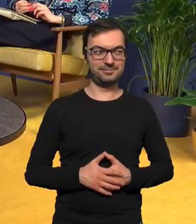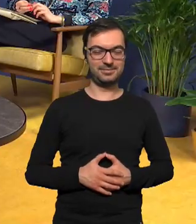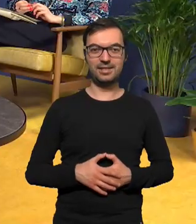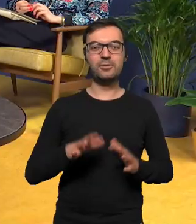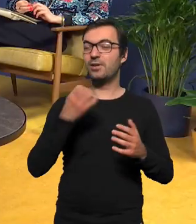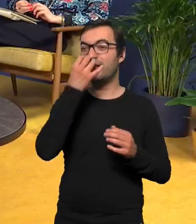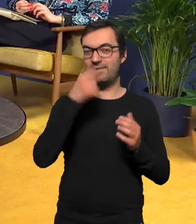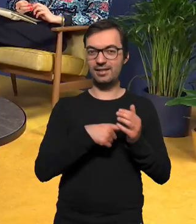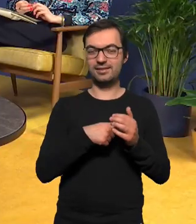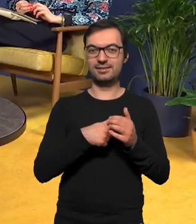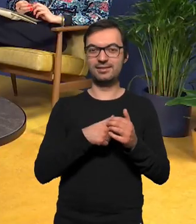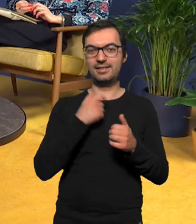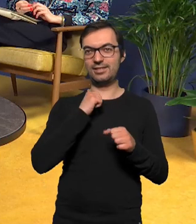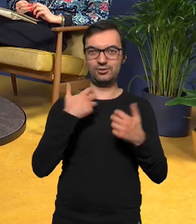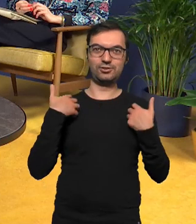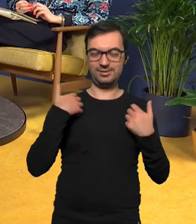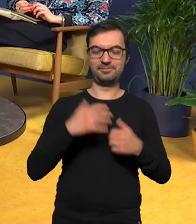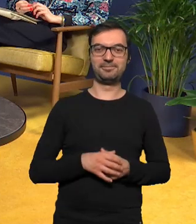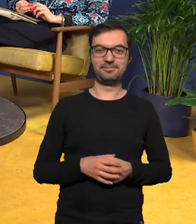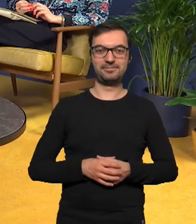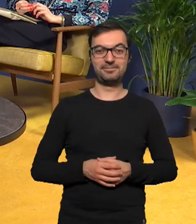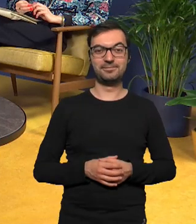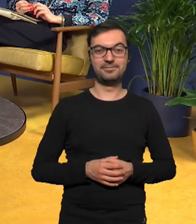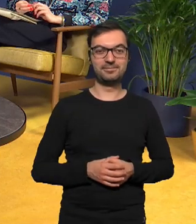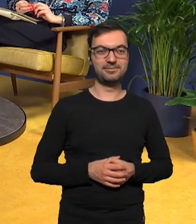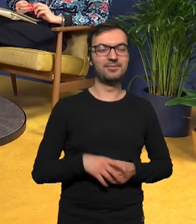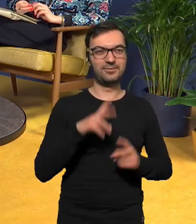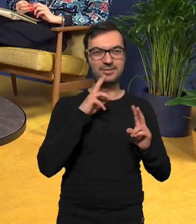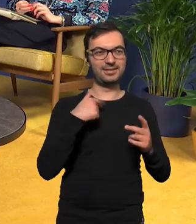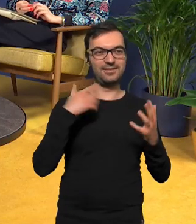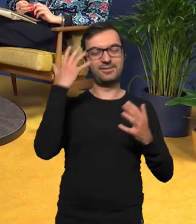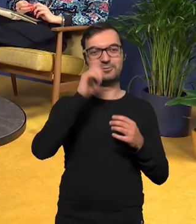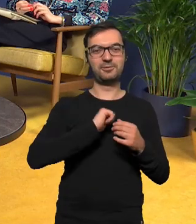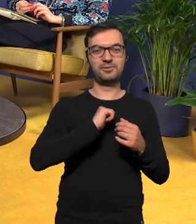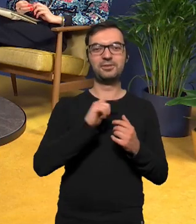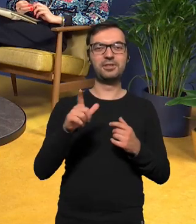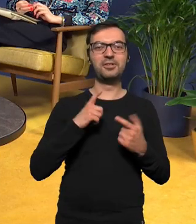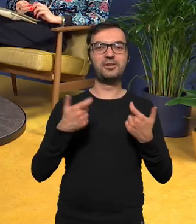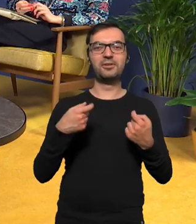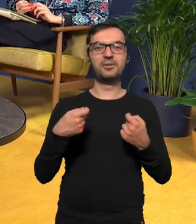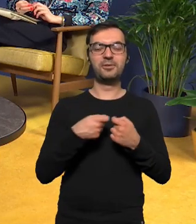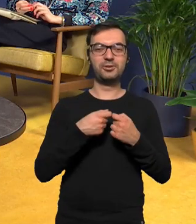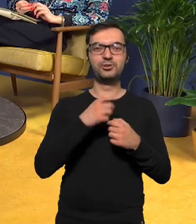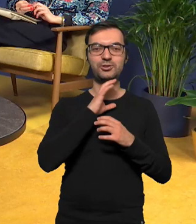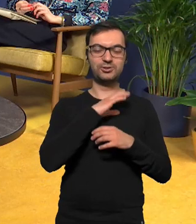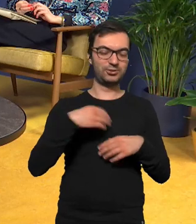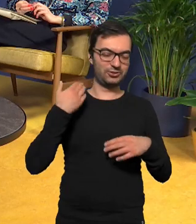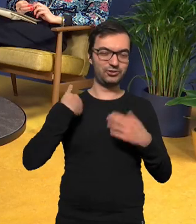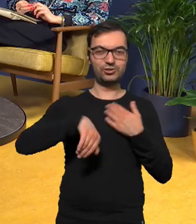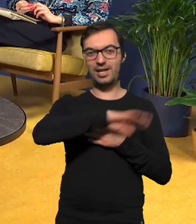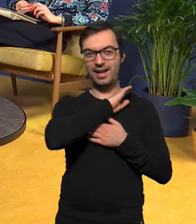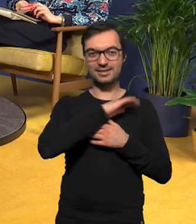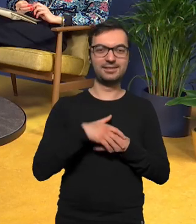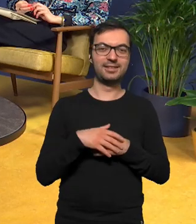kwiecie kwiecie jestestwa tak wyobraziłem sobie że robimy wspólny szalik ty